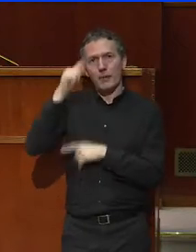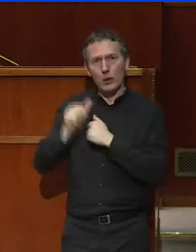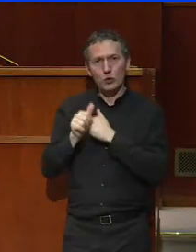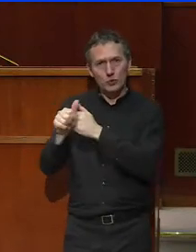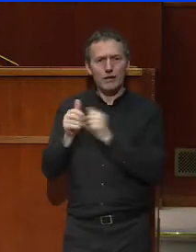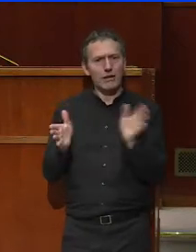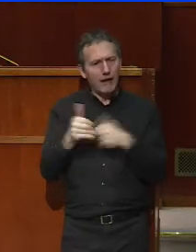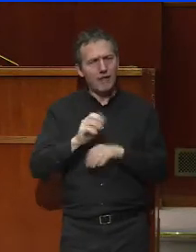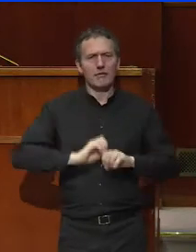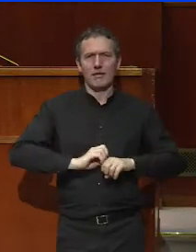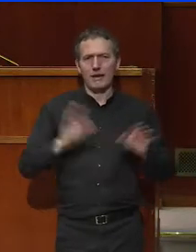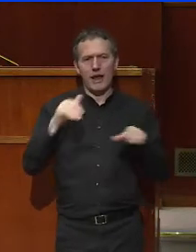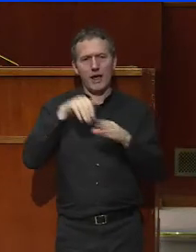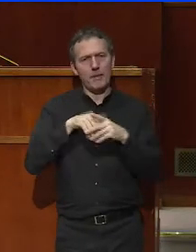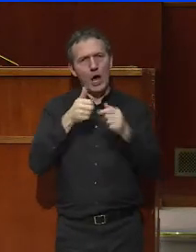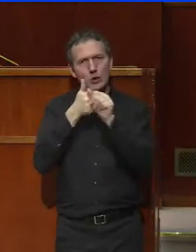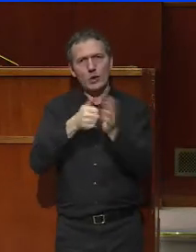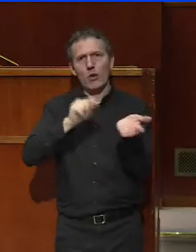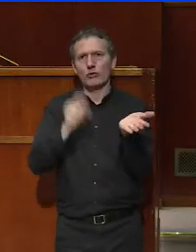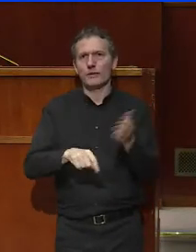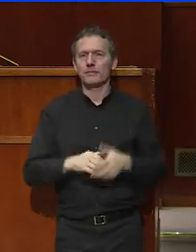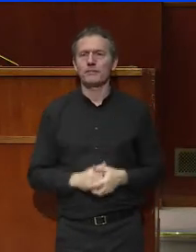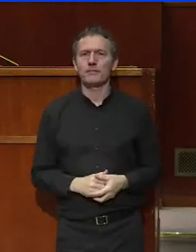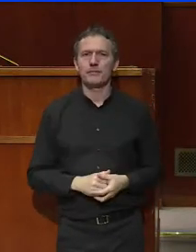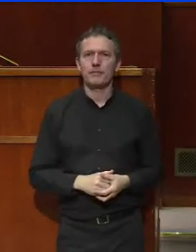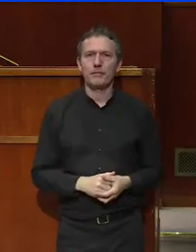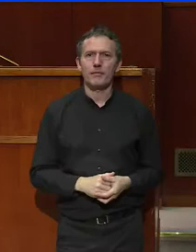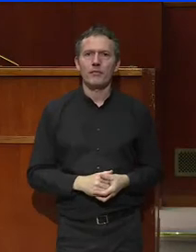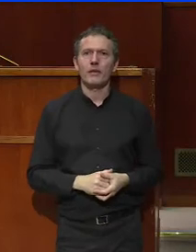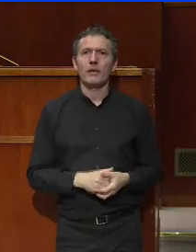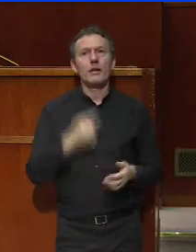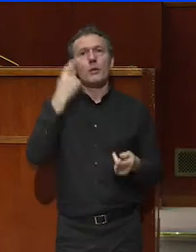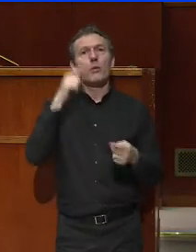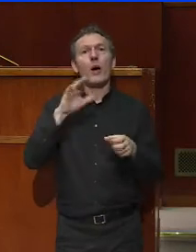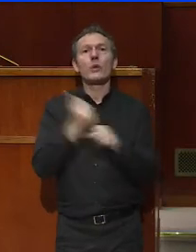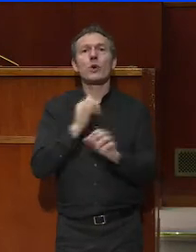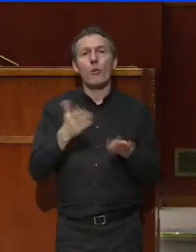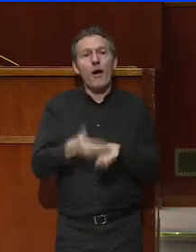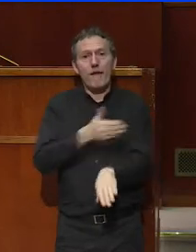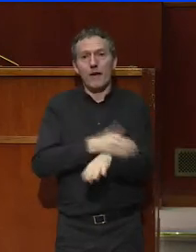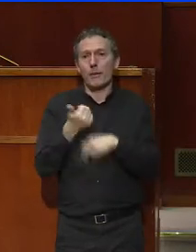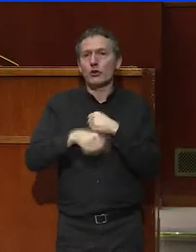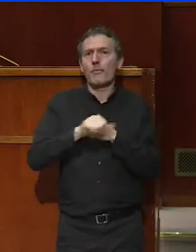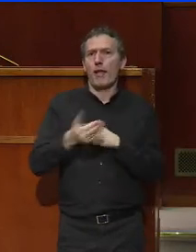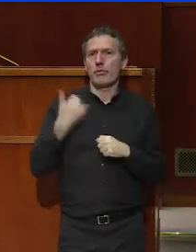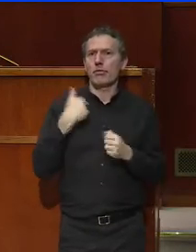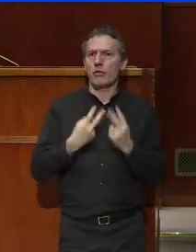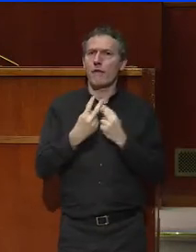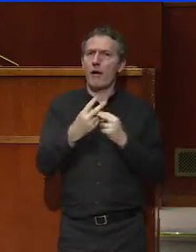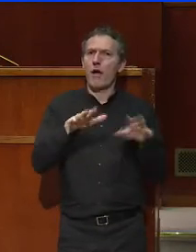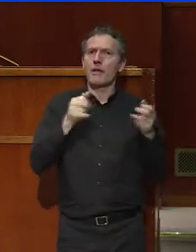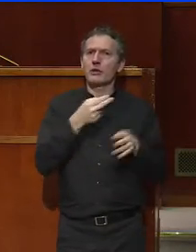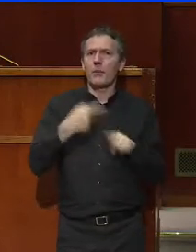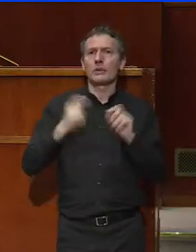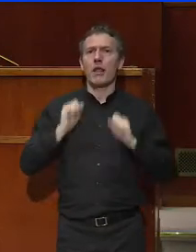cap clair qui doit maintenant être tenu. Pour y parvenir, j'ai présenté la semaine dernière devant les parlementaires un